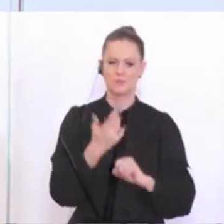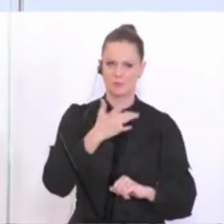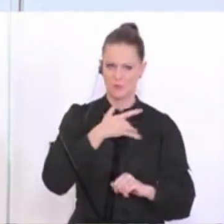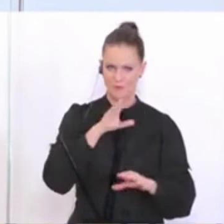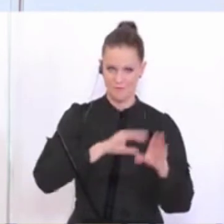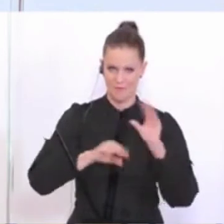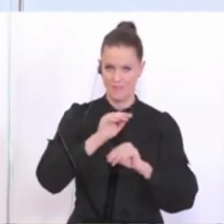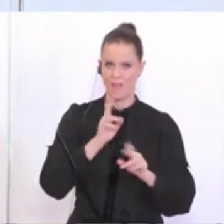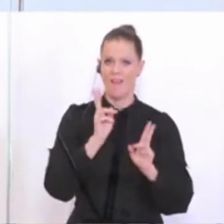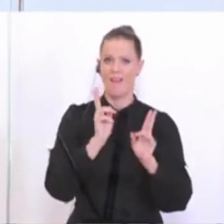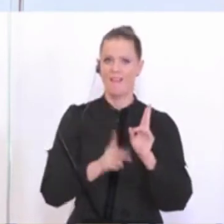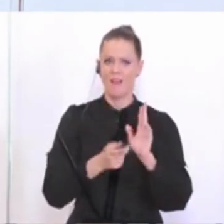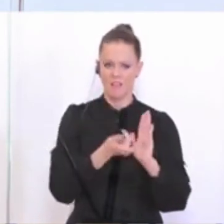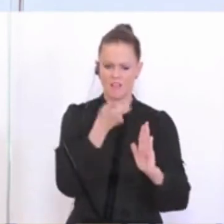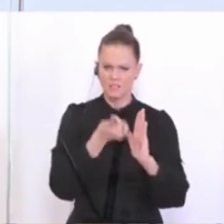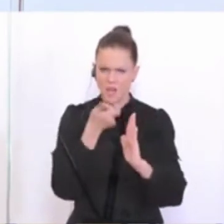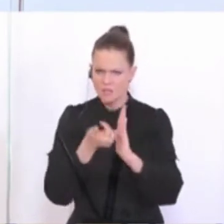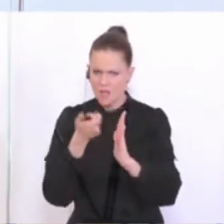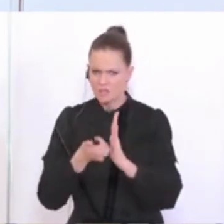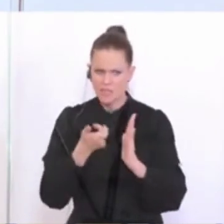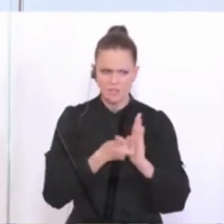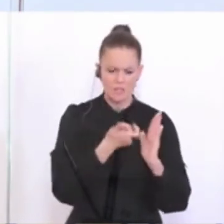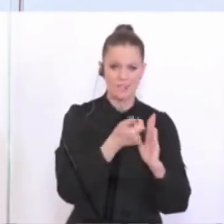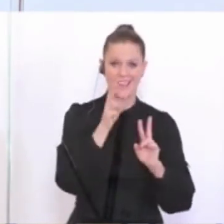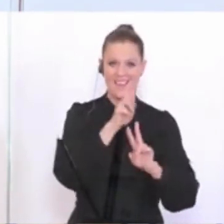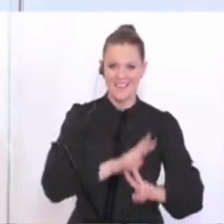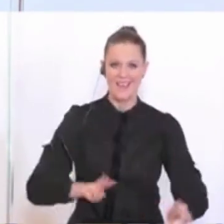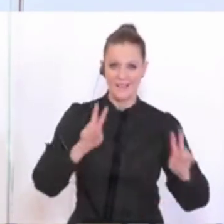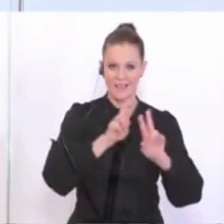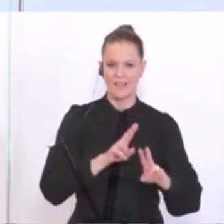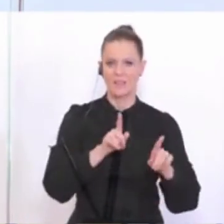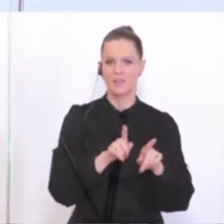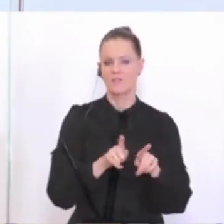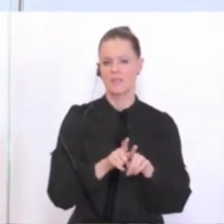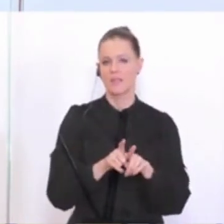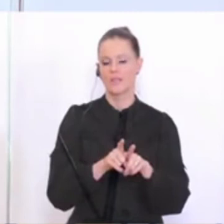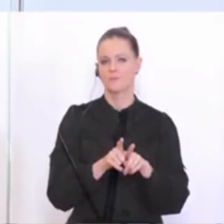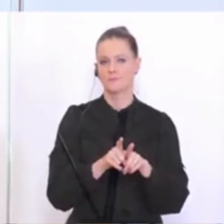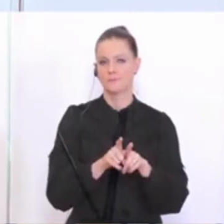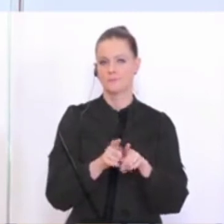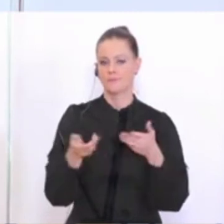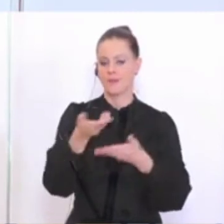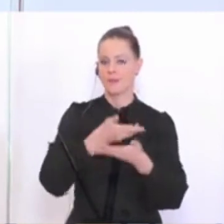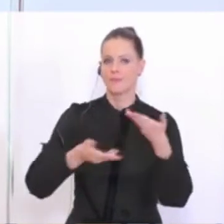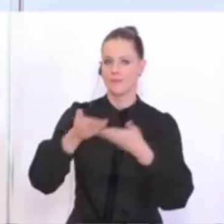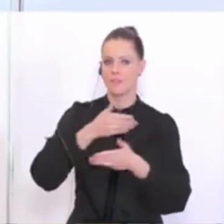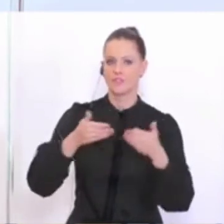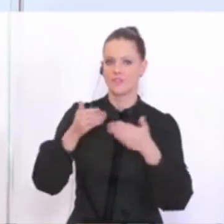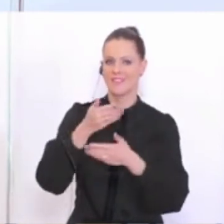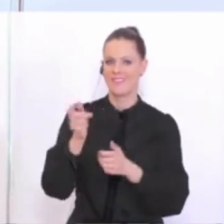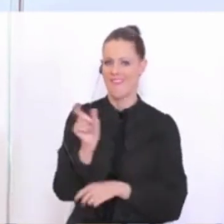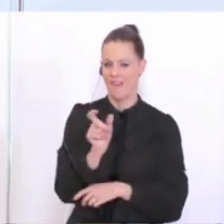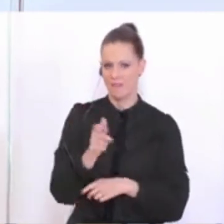– zu eruieren, eine ähnliche ist, als auch bei wirtschaftlich geführten Einheiten.